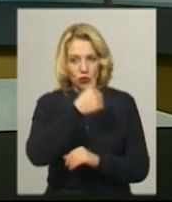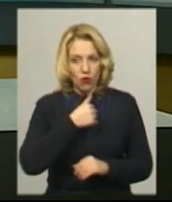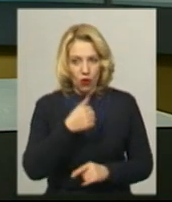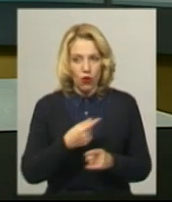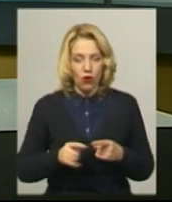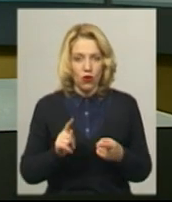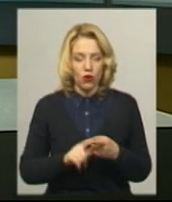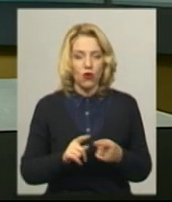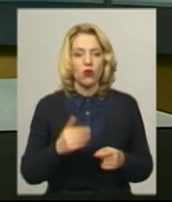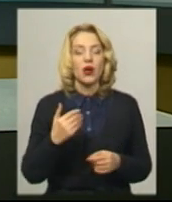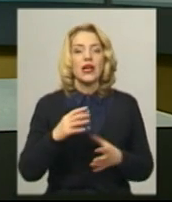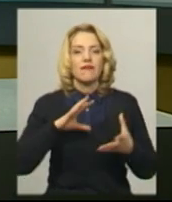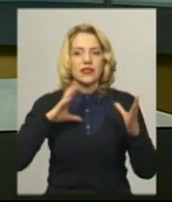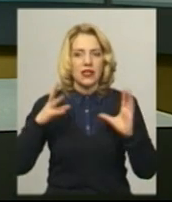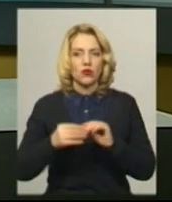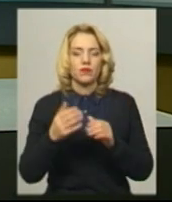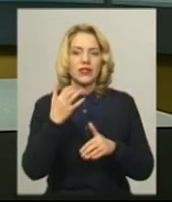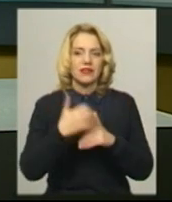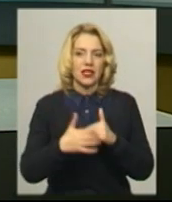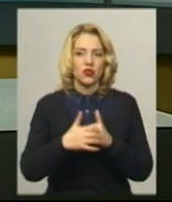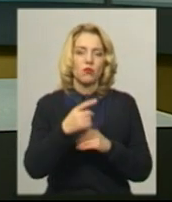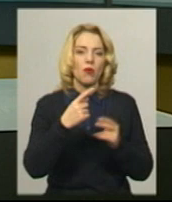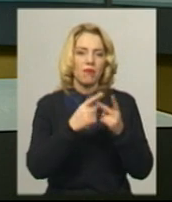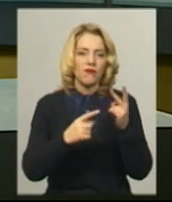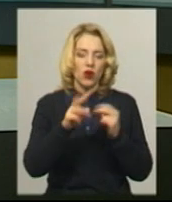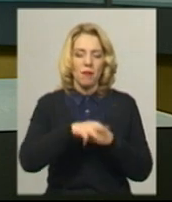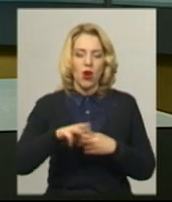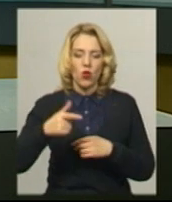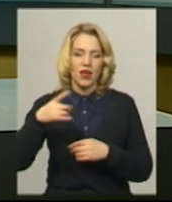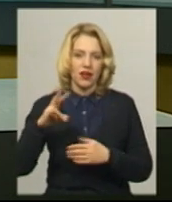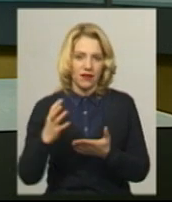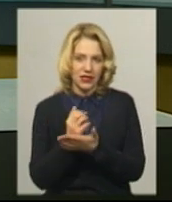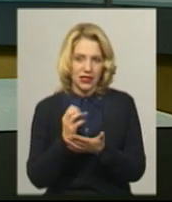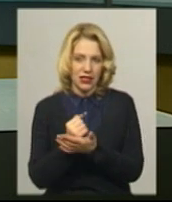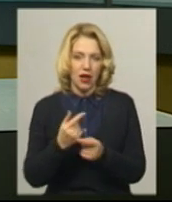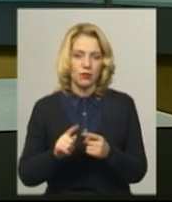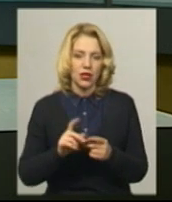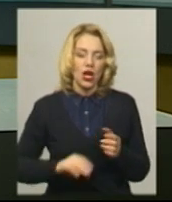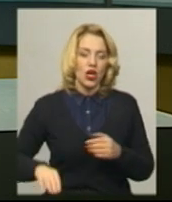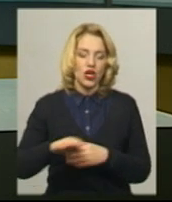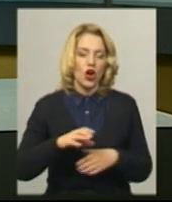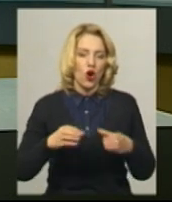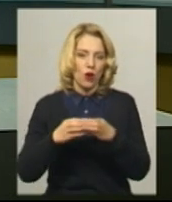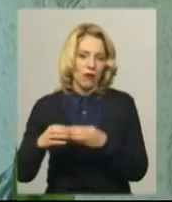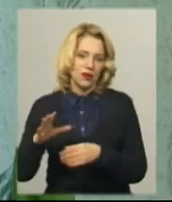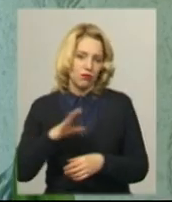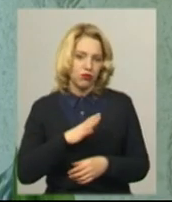бюджет заслужного складає в середньому півтора мільйона гривень І громади Малої Клітної та Глібок теж були самодостатні